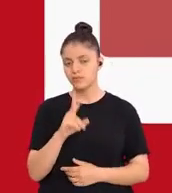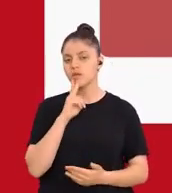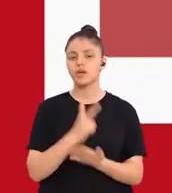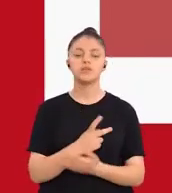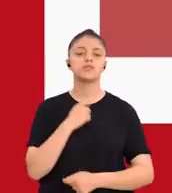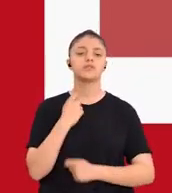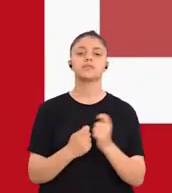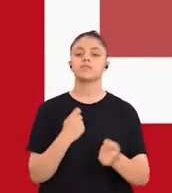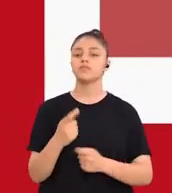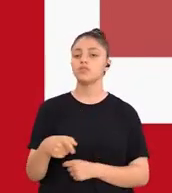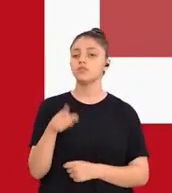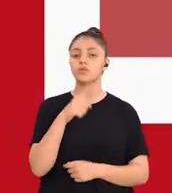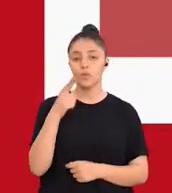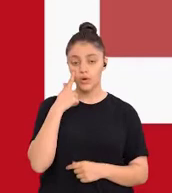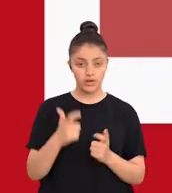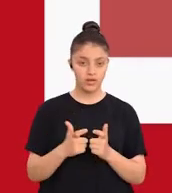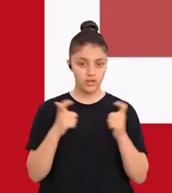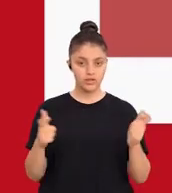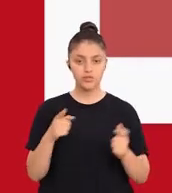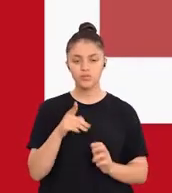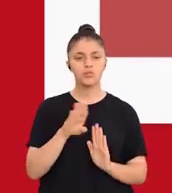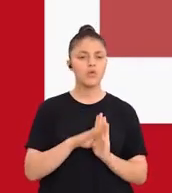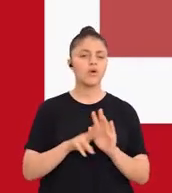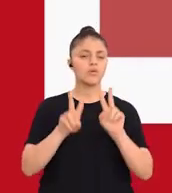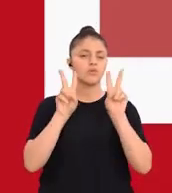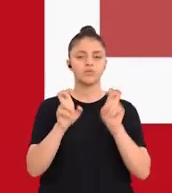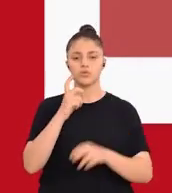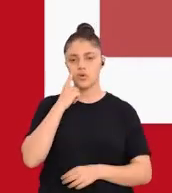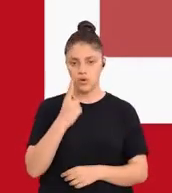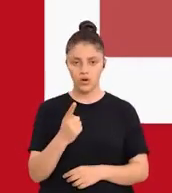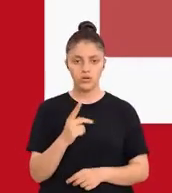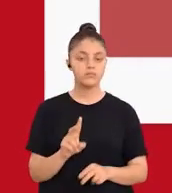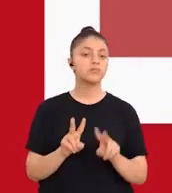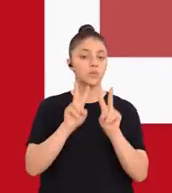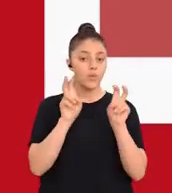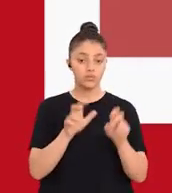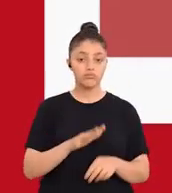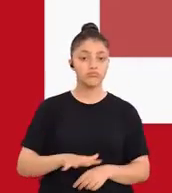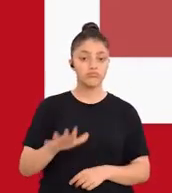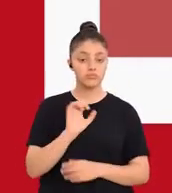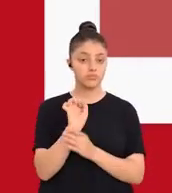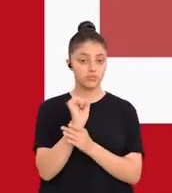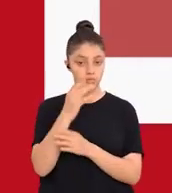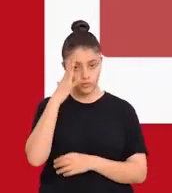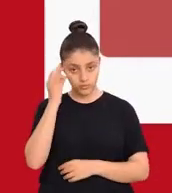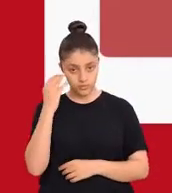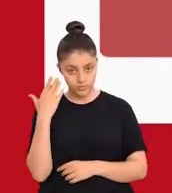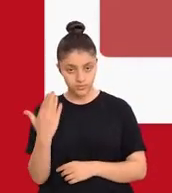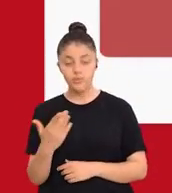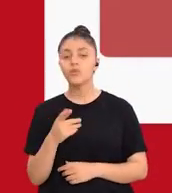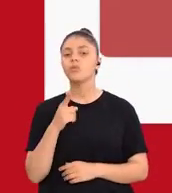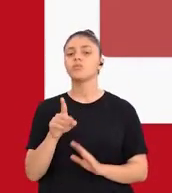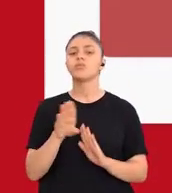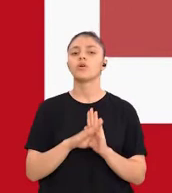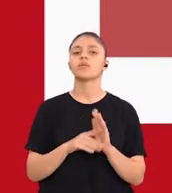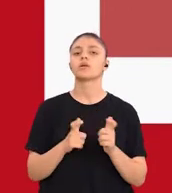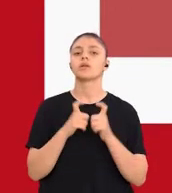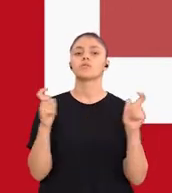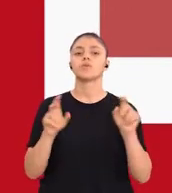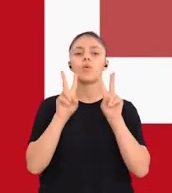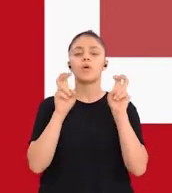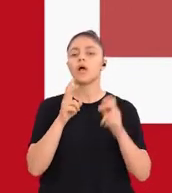Karar verme aşamasında geliştirilecek programla ilgili konu alanı uzmanları, programın